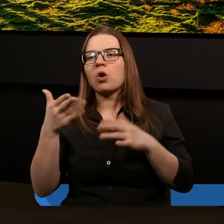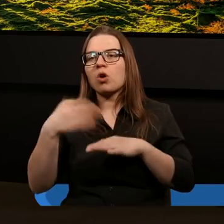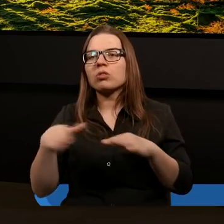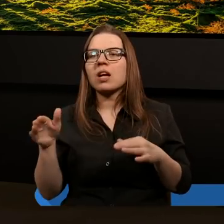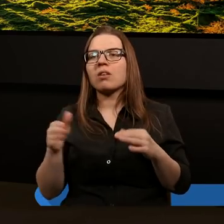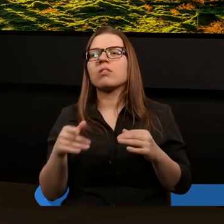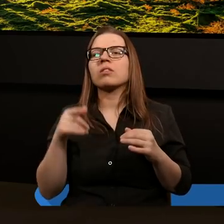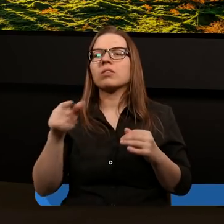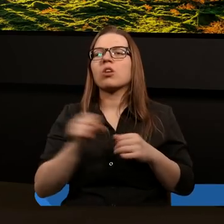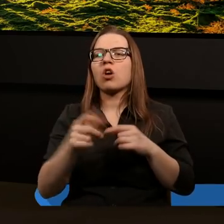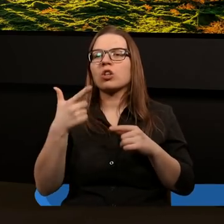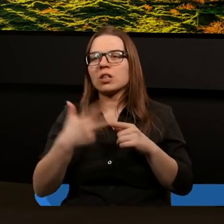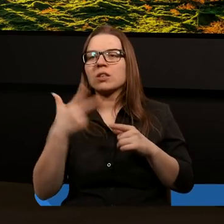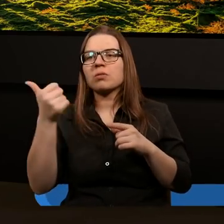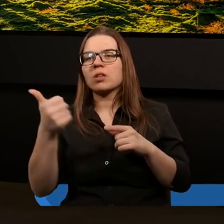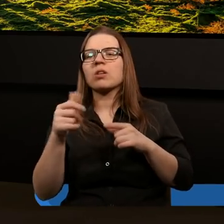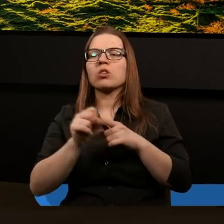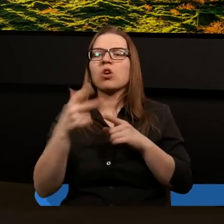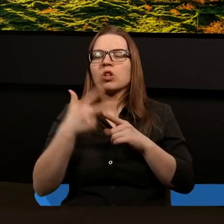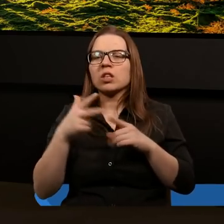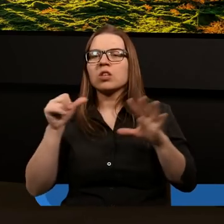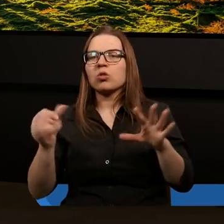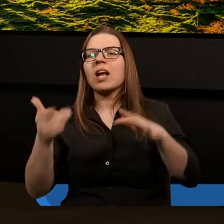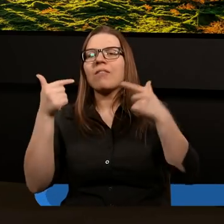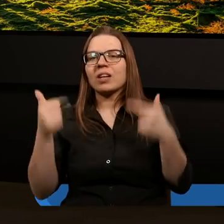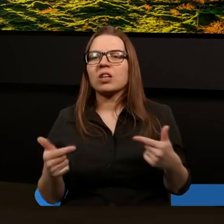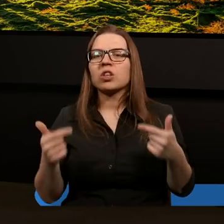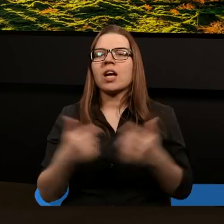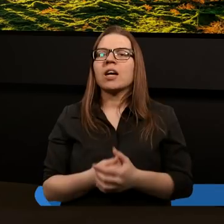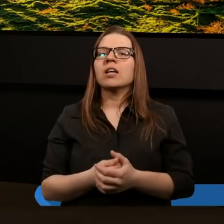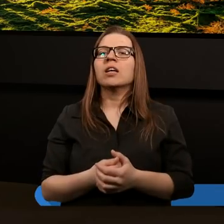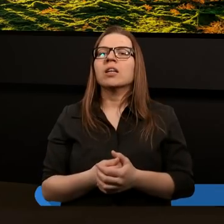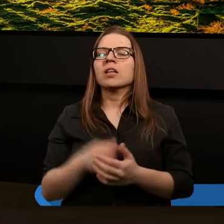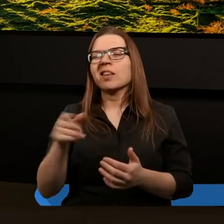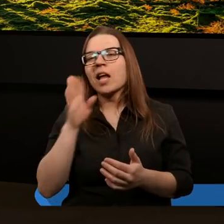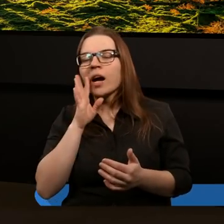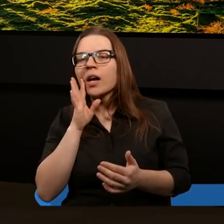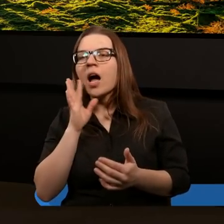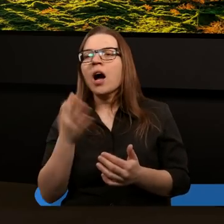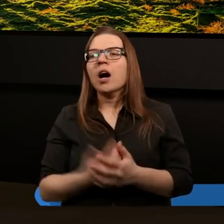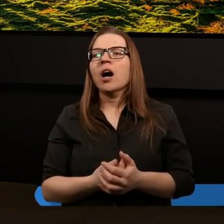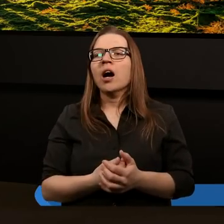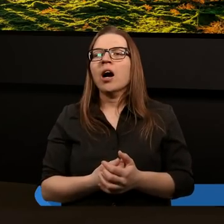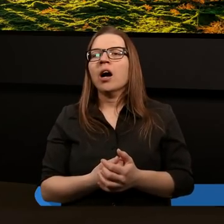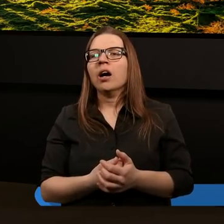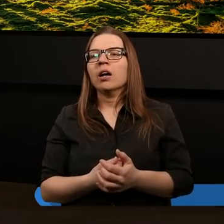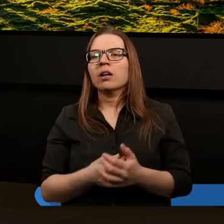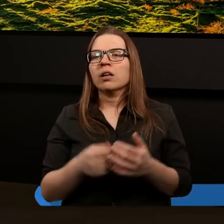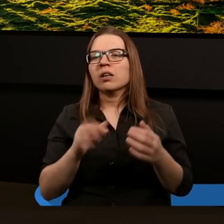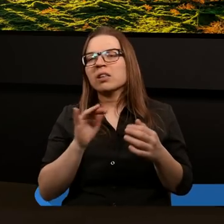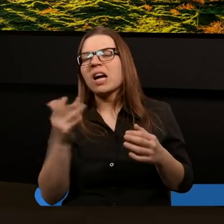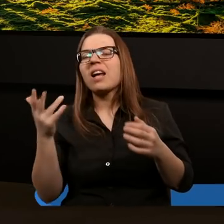Tam jest od dwudziestego pierwszego do dwudziestego szóstego wiersza takie, taka seria